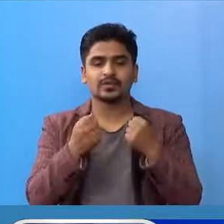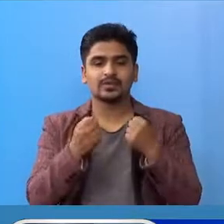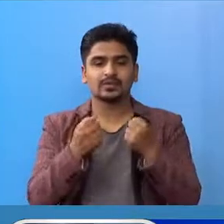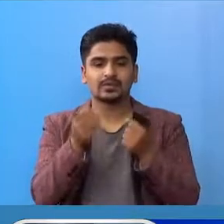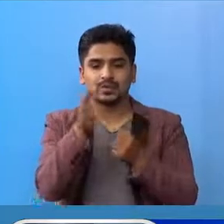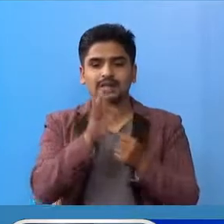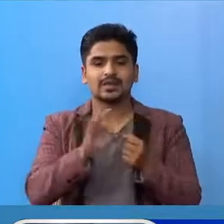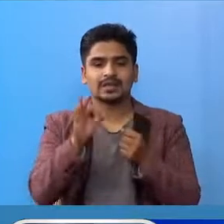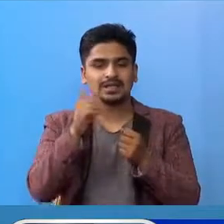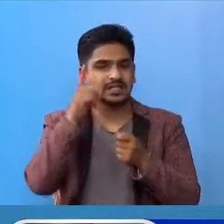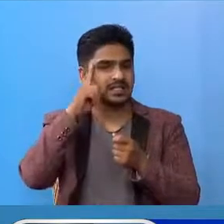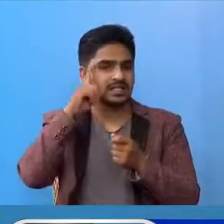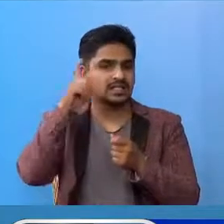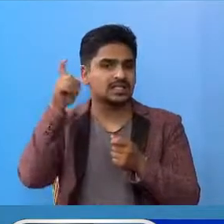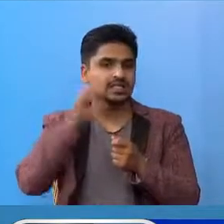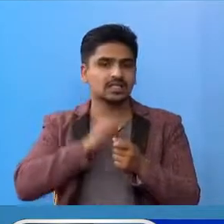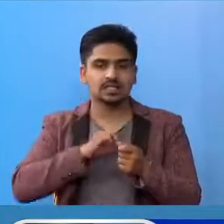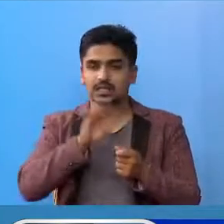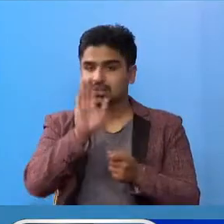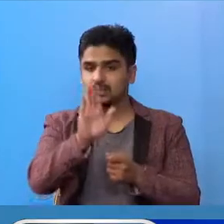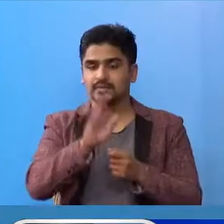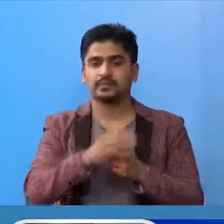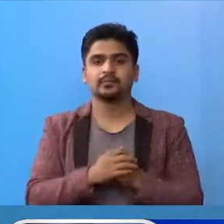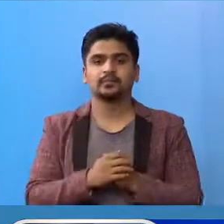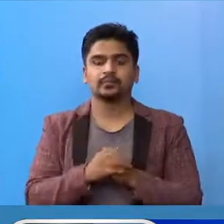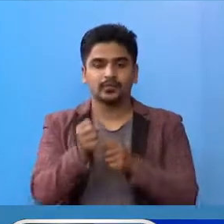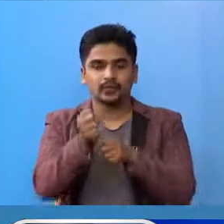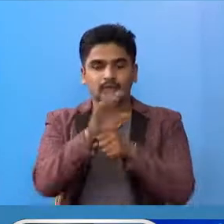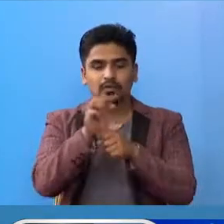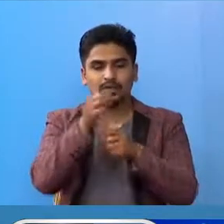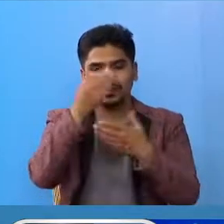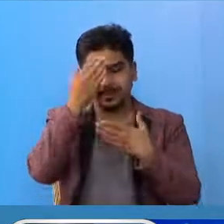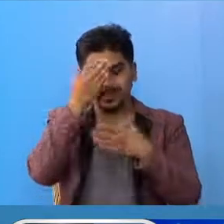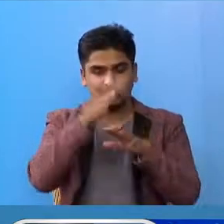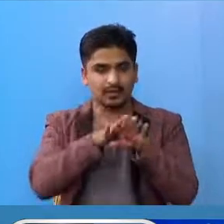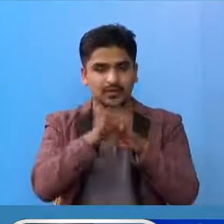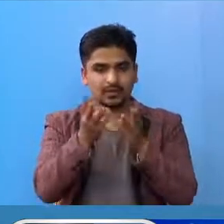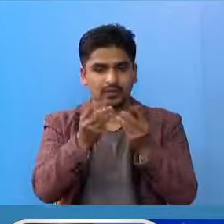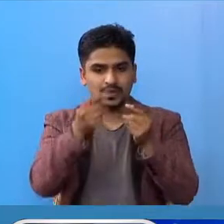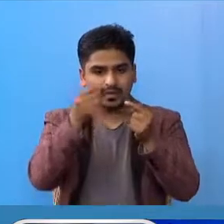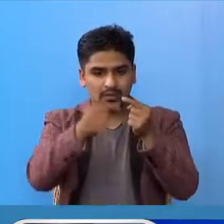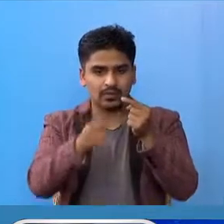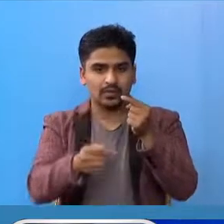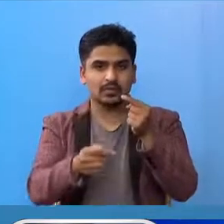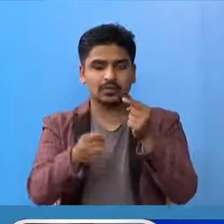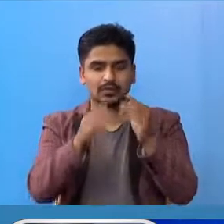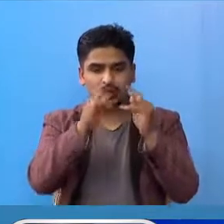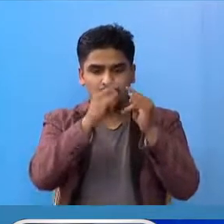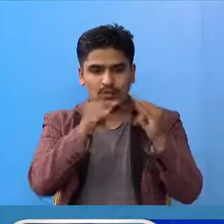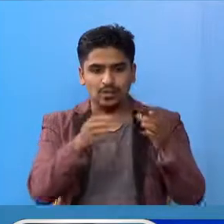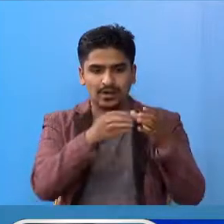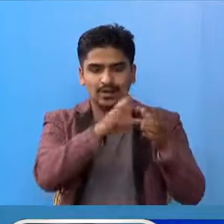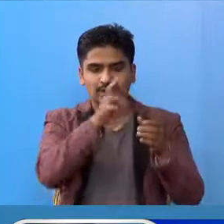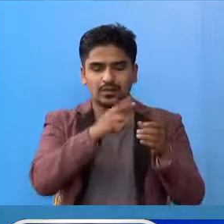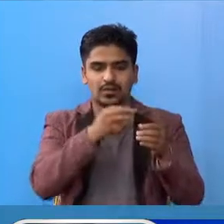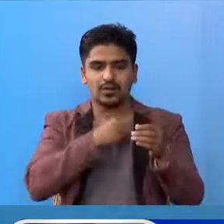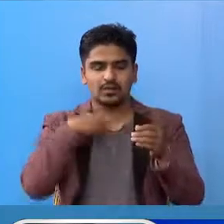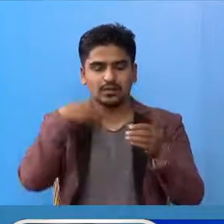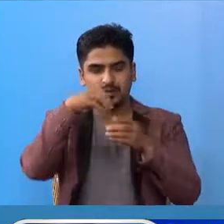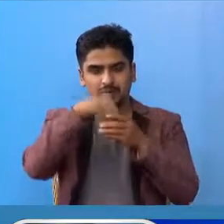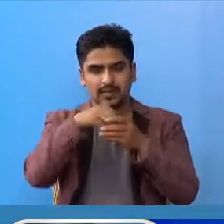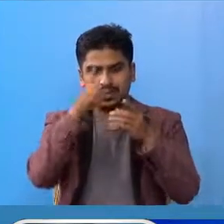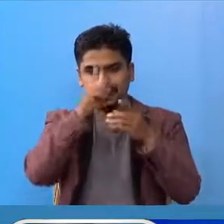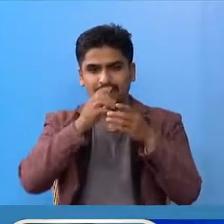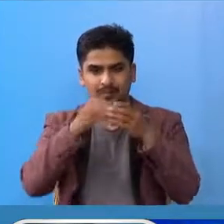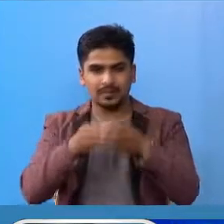मंत्रा ले चिन्तिच्छ, कोरोना संक्रमित को संख्या गर्दनू, क्वारेंटीन र आइसोलेशन मां